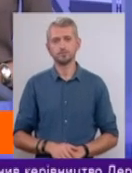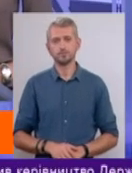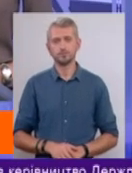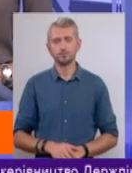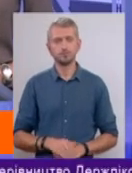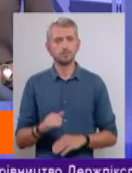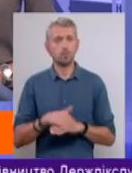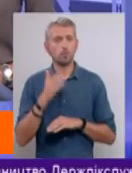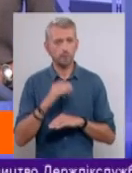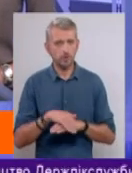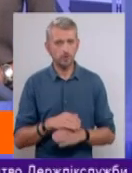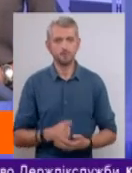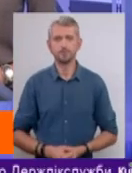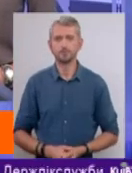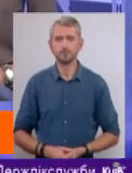Доброго вечора.